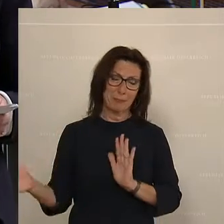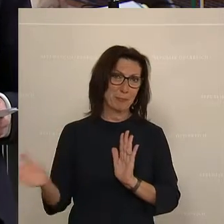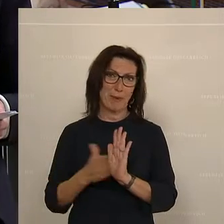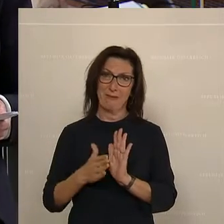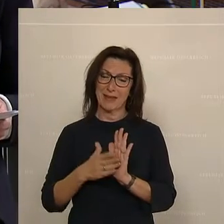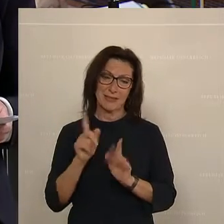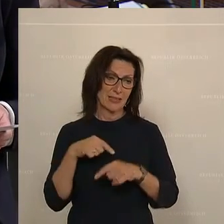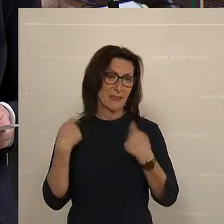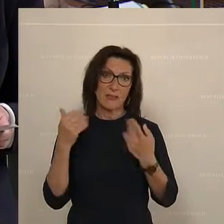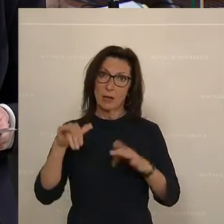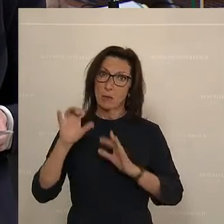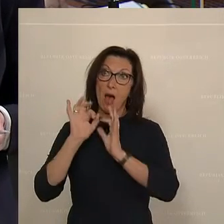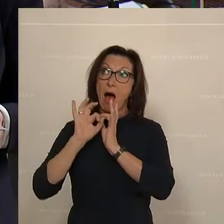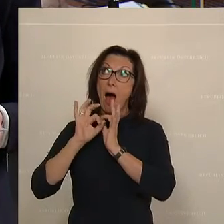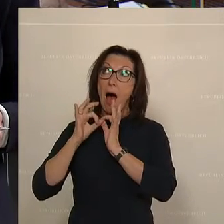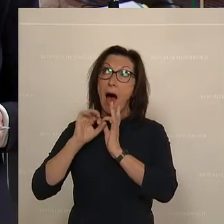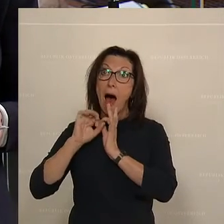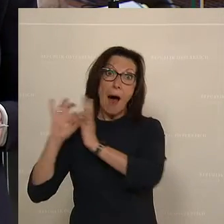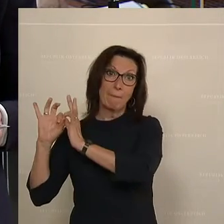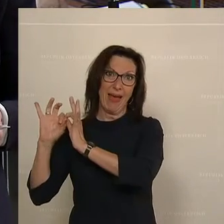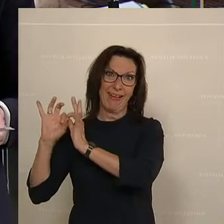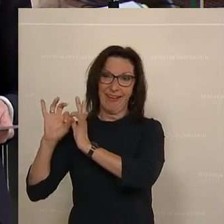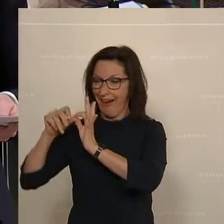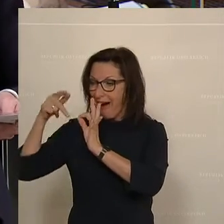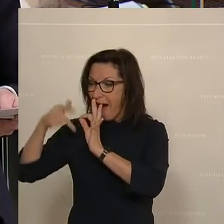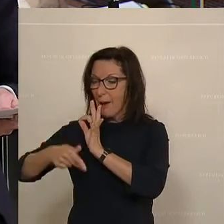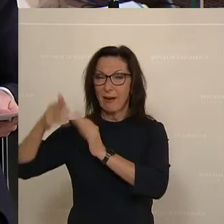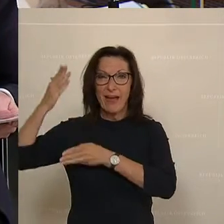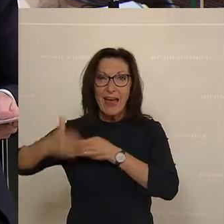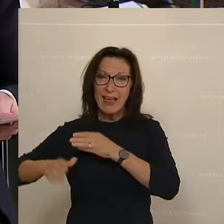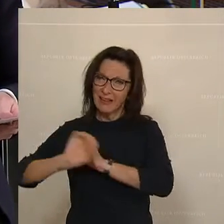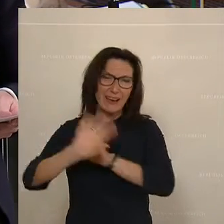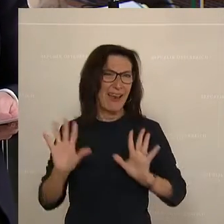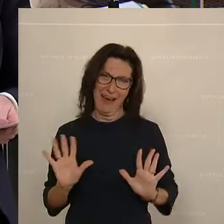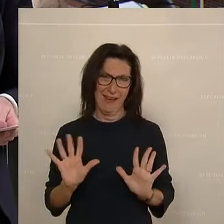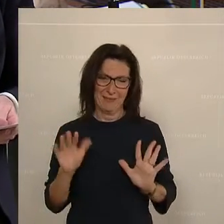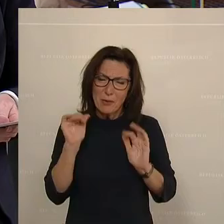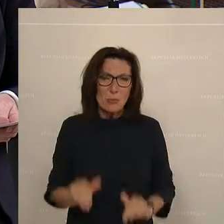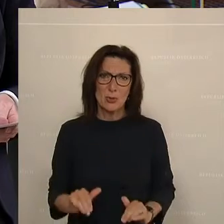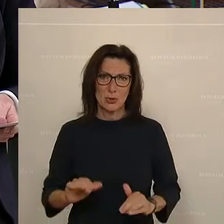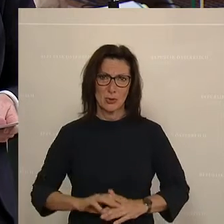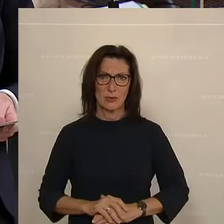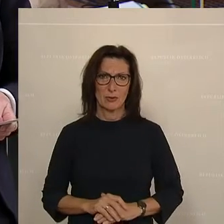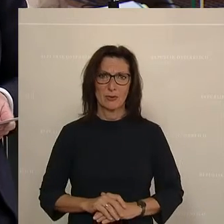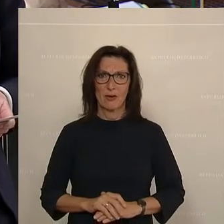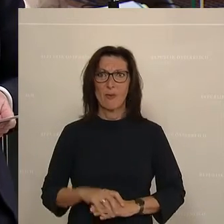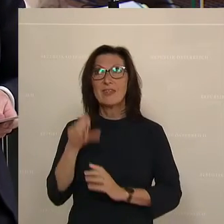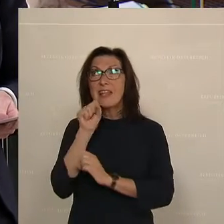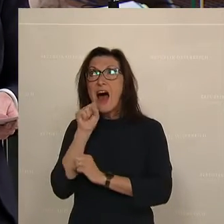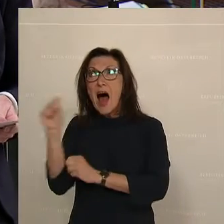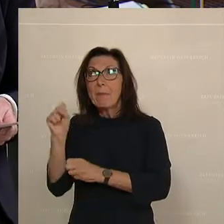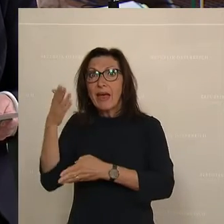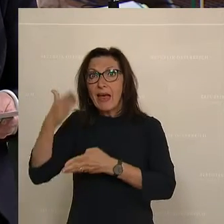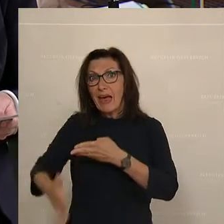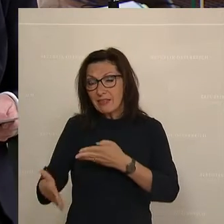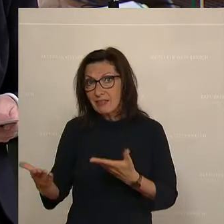Abhängigkeit befreien, wir müssen die Abhängigkeit von russischem Erdgas beenden, das steht außer Frage. Und diese Abhängigkeit zu beenden,